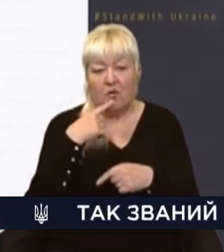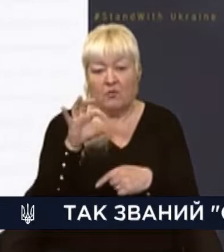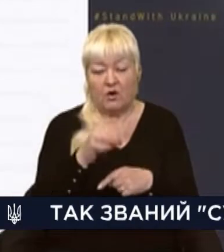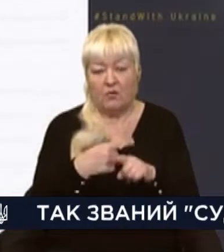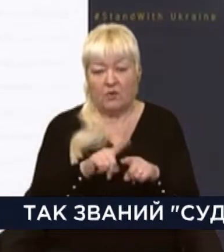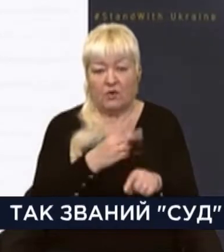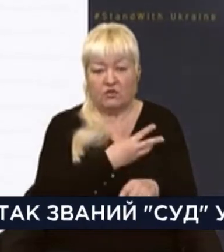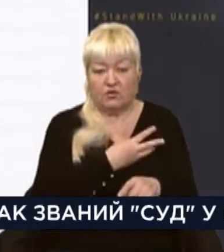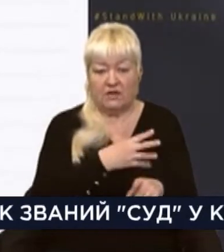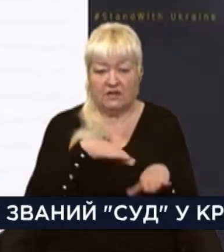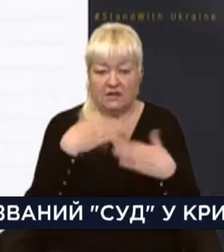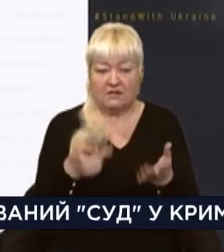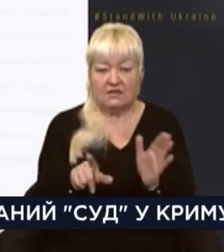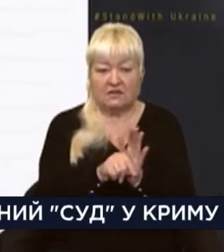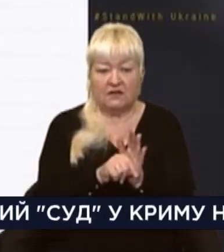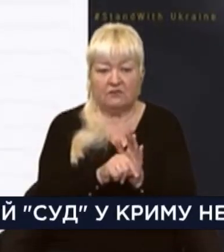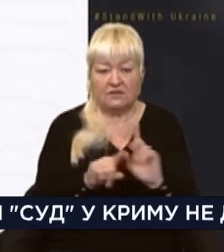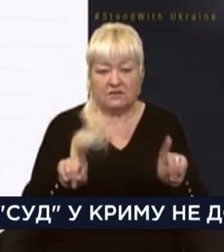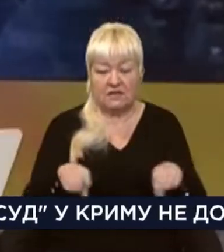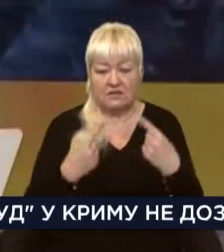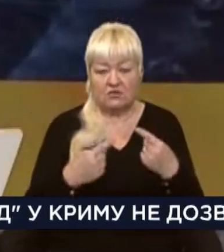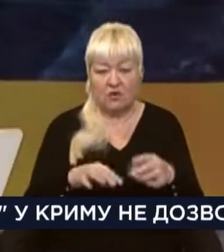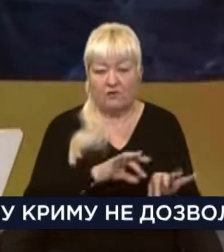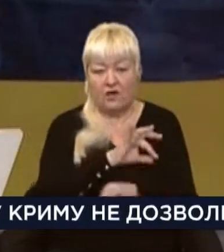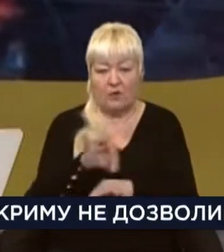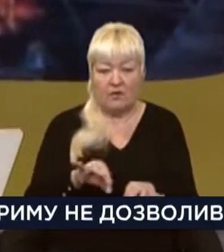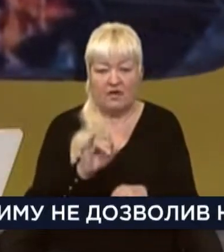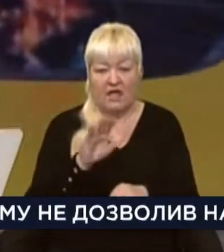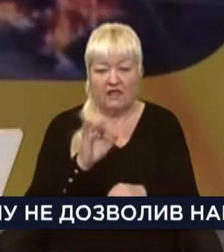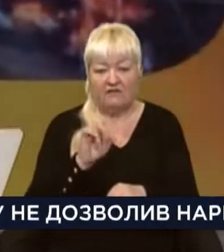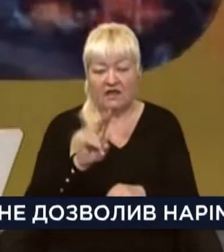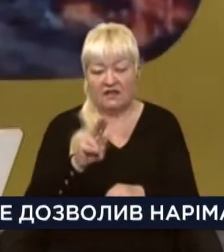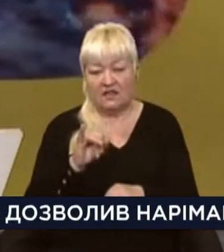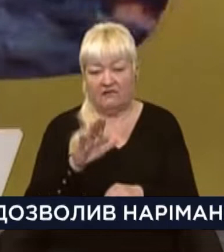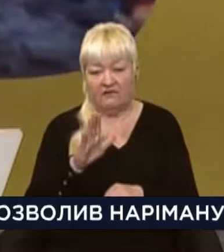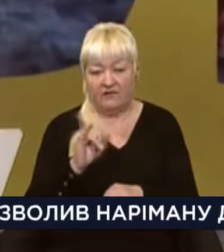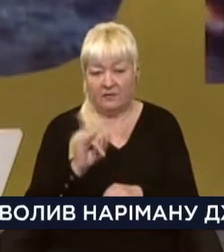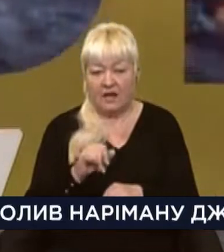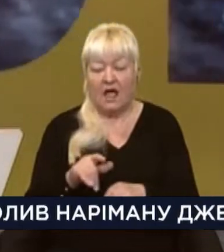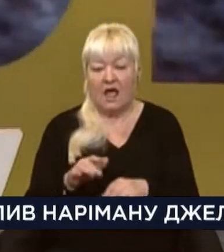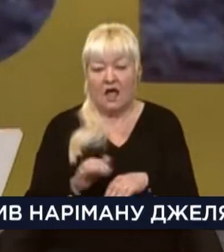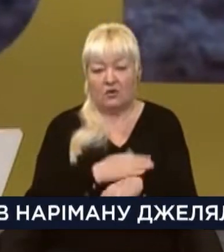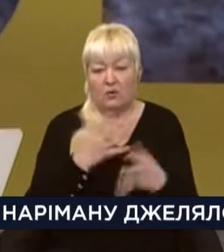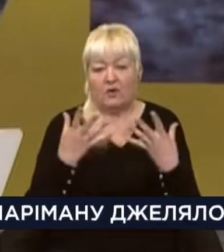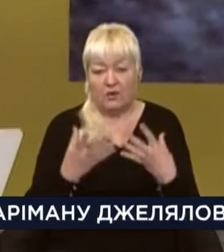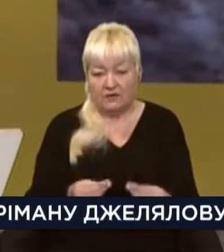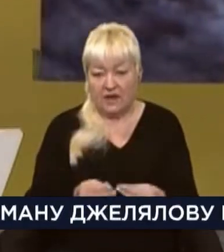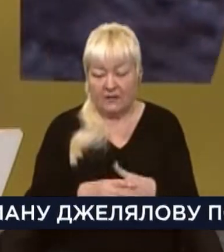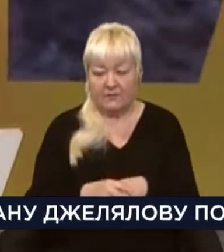ініціативу безпосередньо з основником проєкту OpenDataBot Олексієм Іванкіним. Доброго дня, пане Олексію.